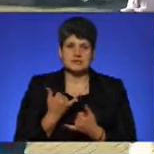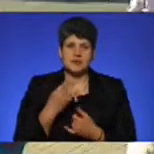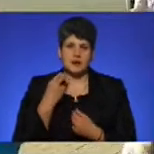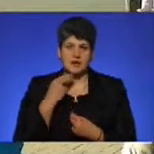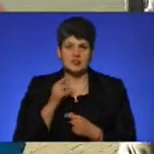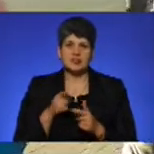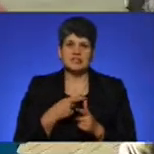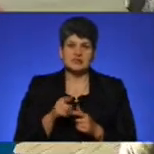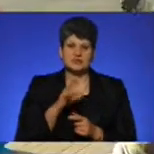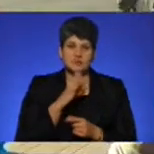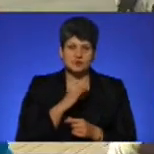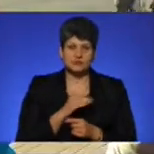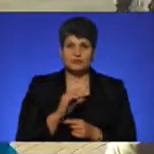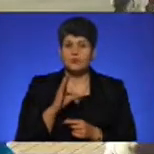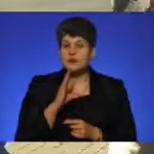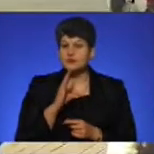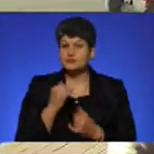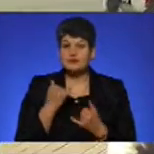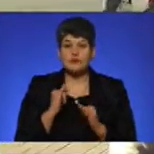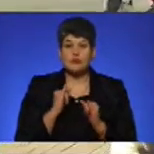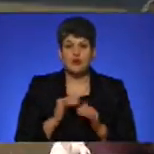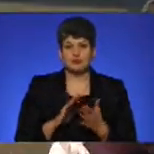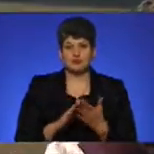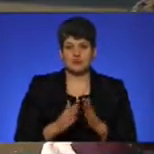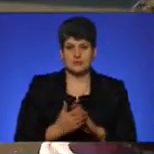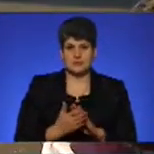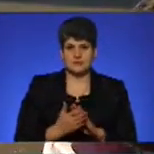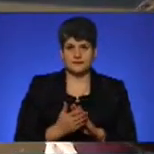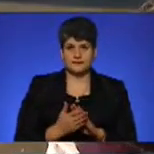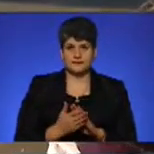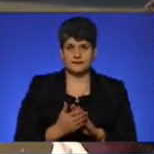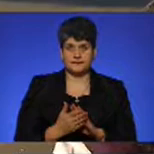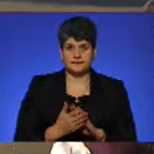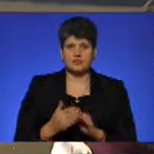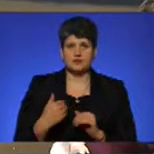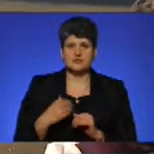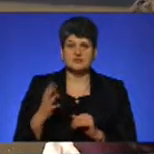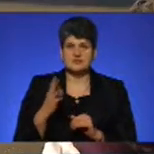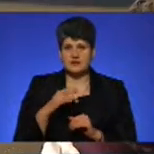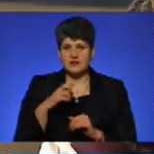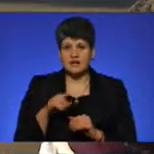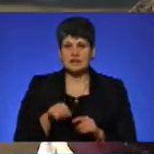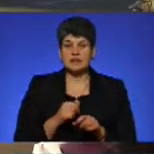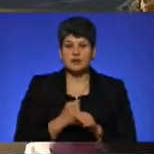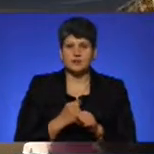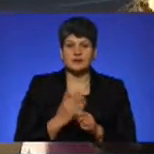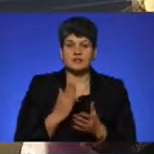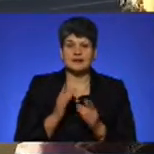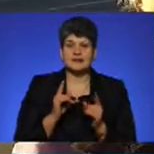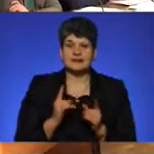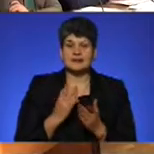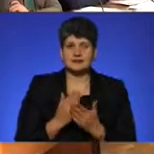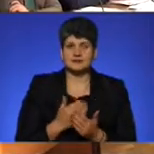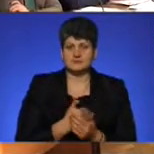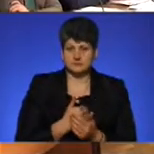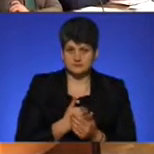маршрутках. Тому що маршрутки зараз дуже в поганому стані. У нас все в країні так робиться. Як тільки є попит, ціна зростає.